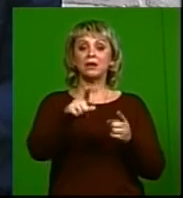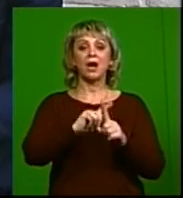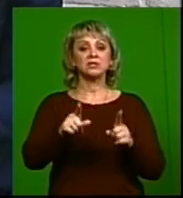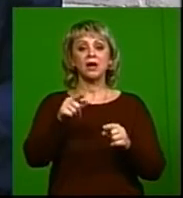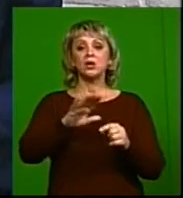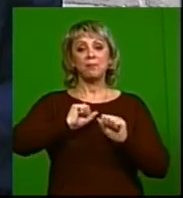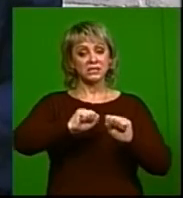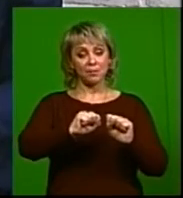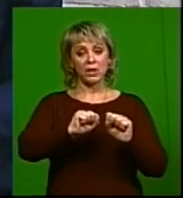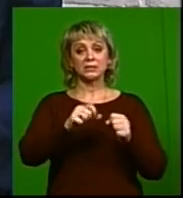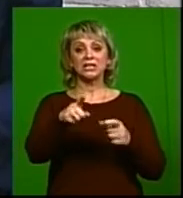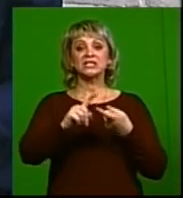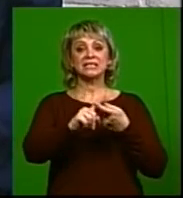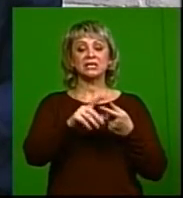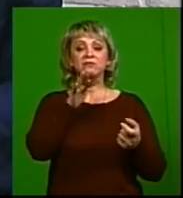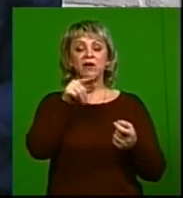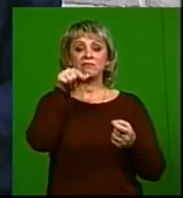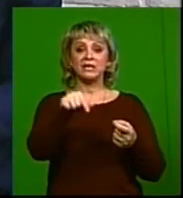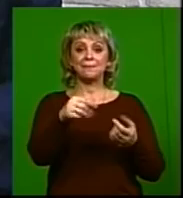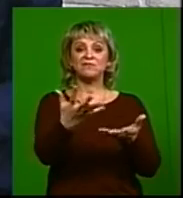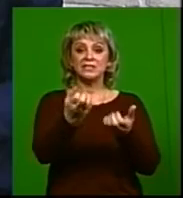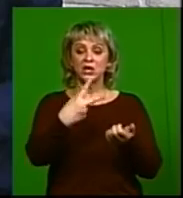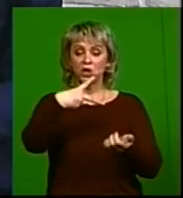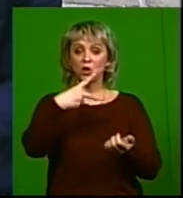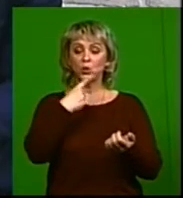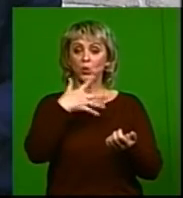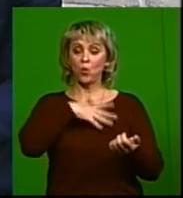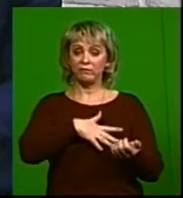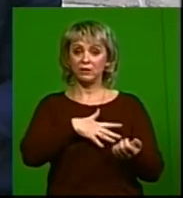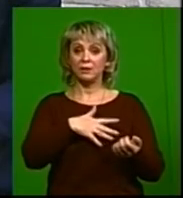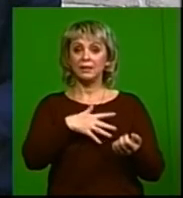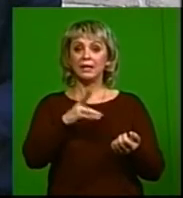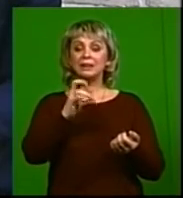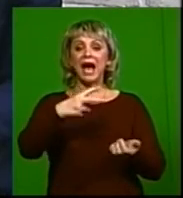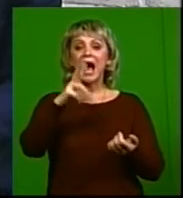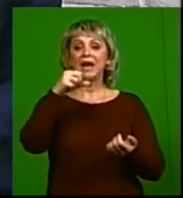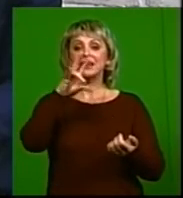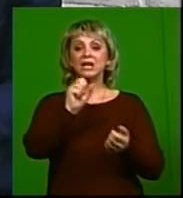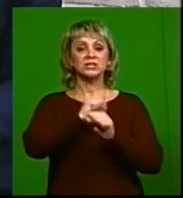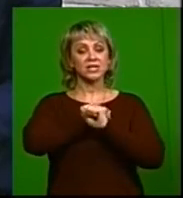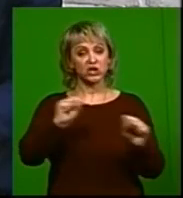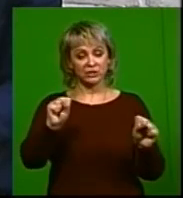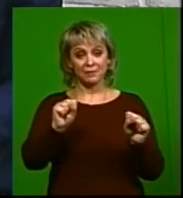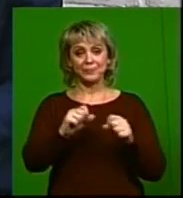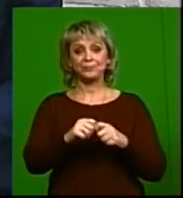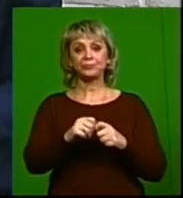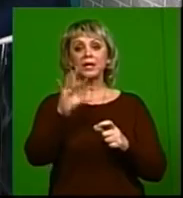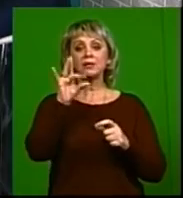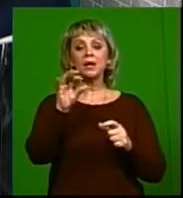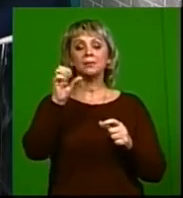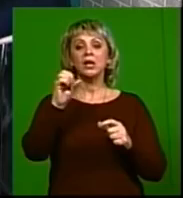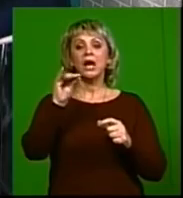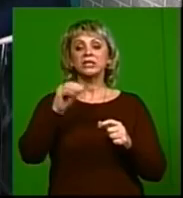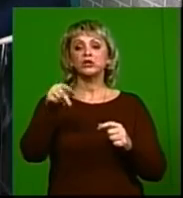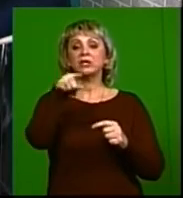безопасно. Заразиться во время взятия крови на анализ нельзя. Роман Владимирович, вот такой